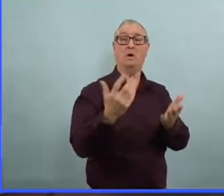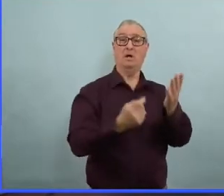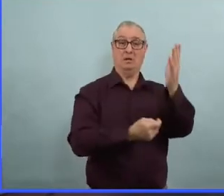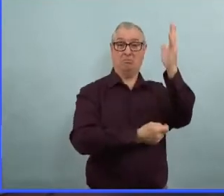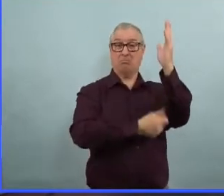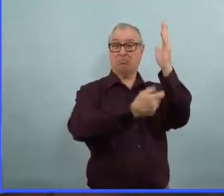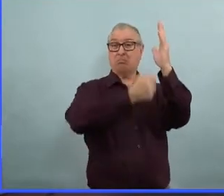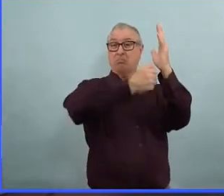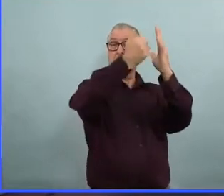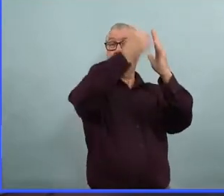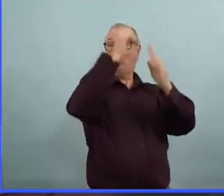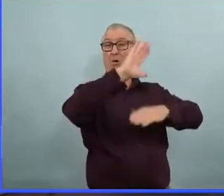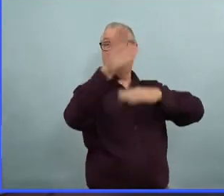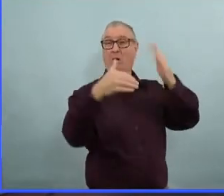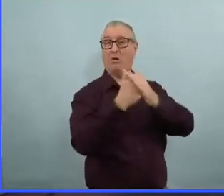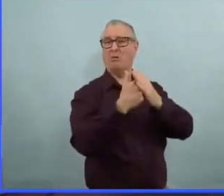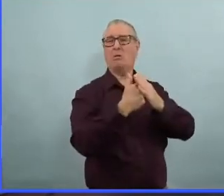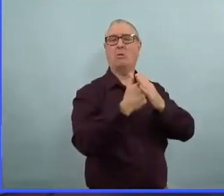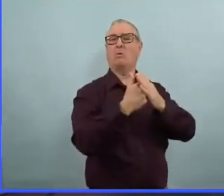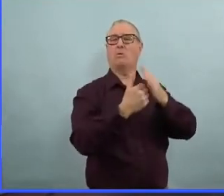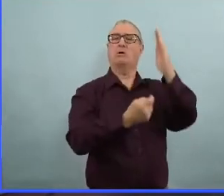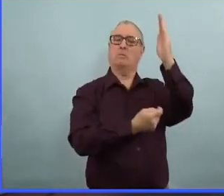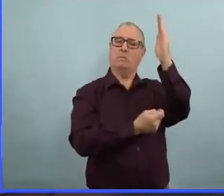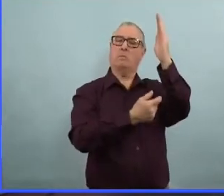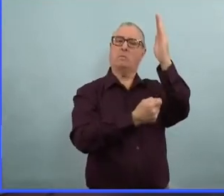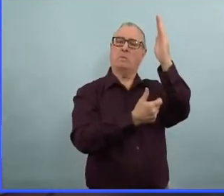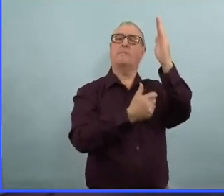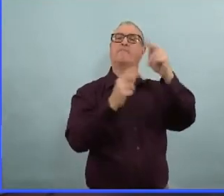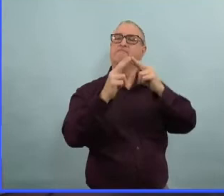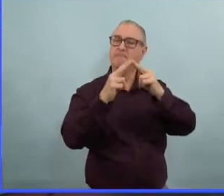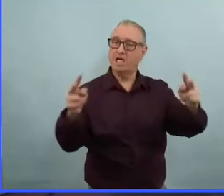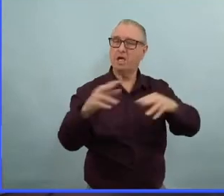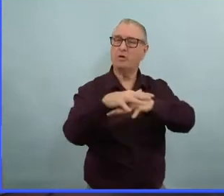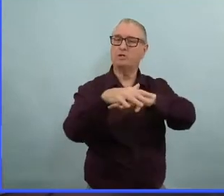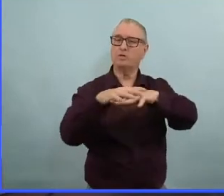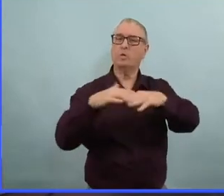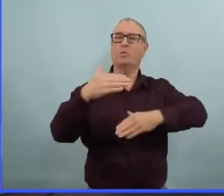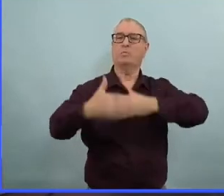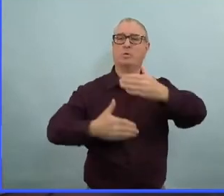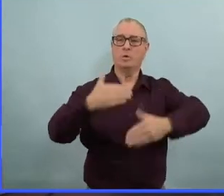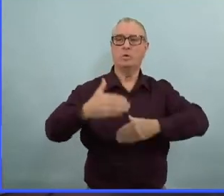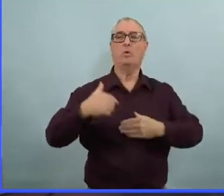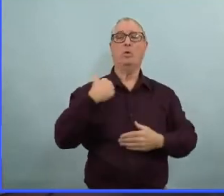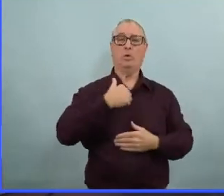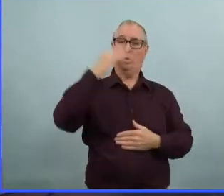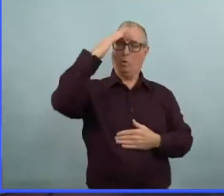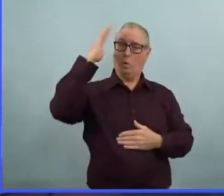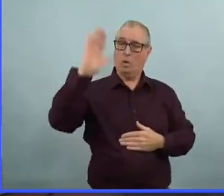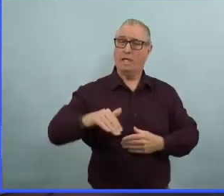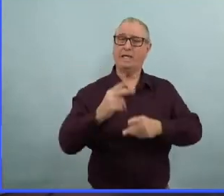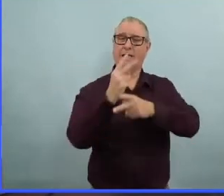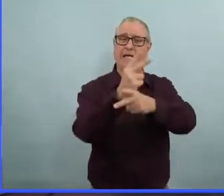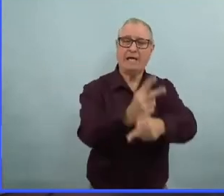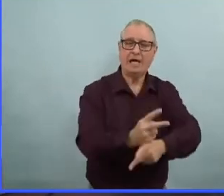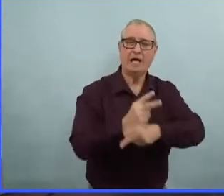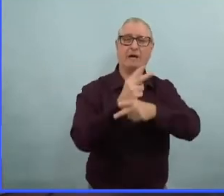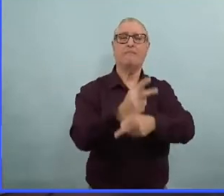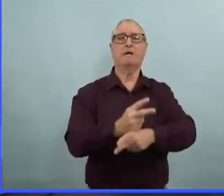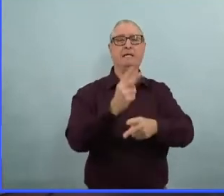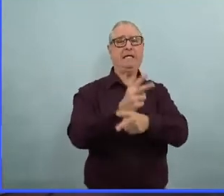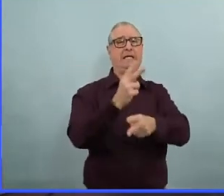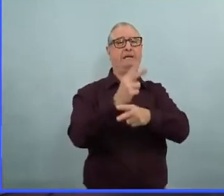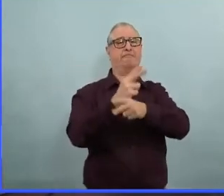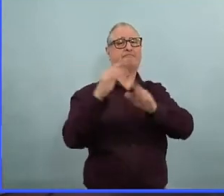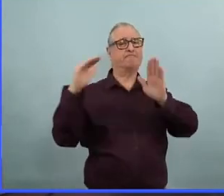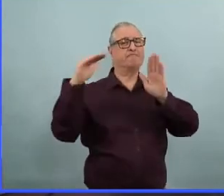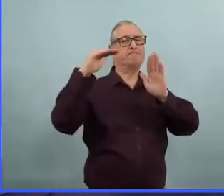modélisation la semaine dernière qui indiquait qu'en fait, le pic de la vague était déjà arrivé. On a regardé